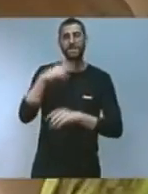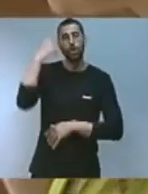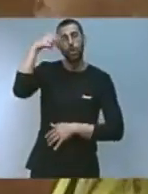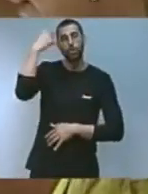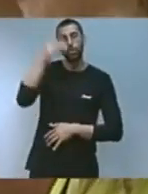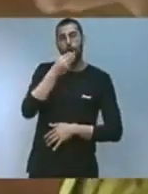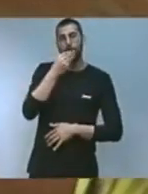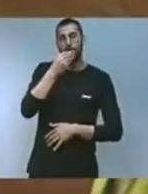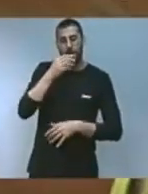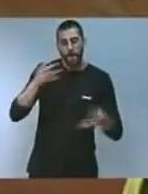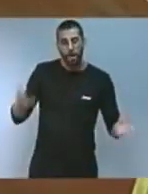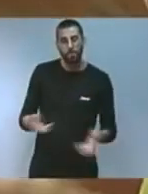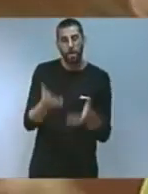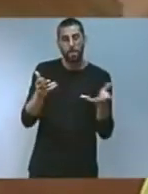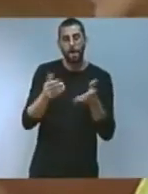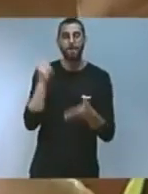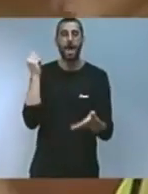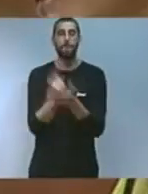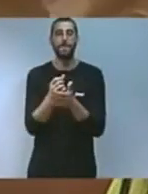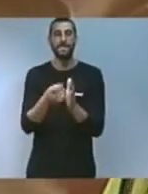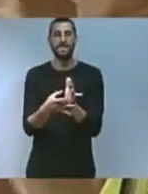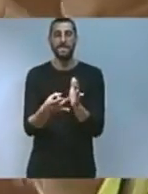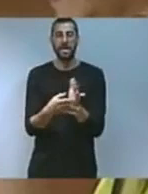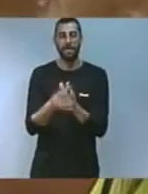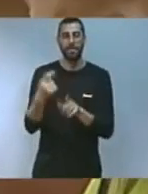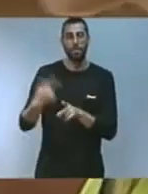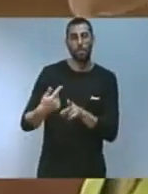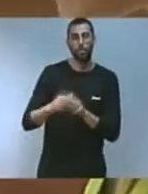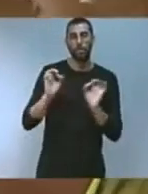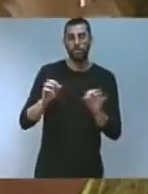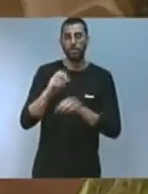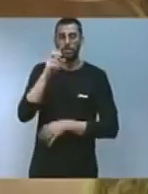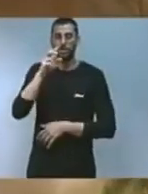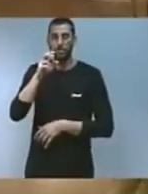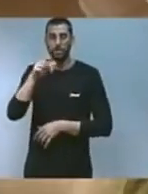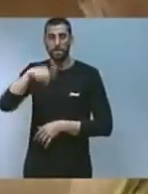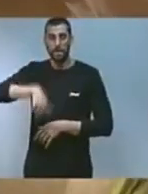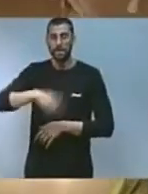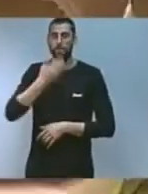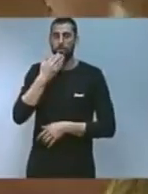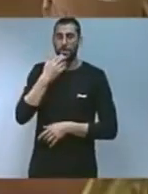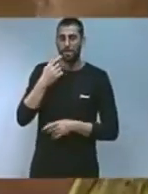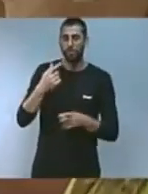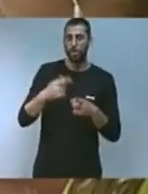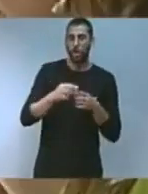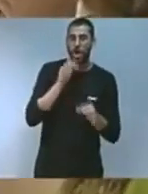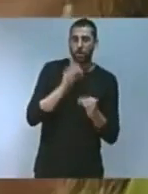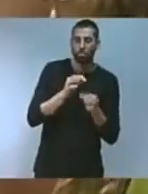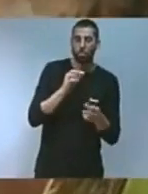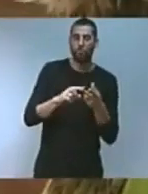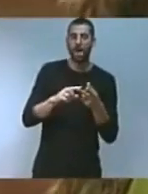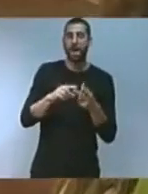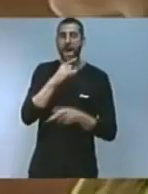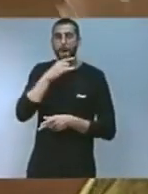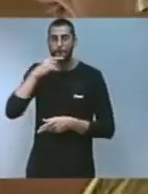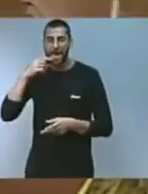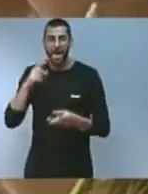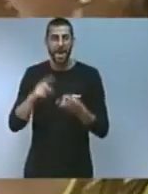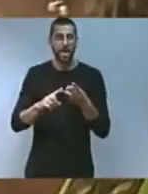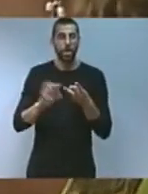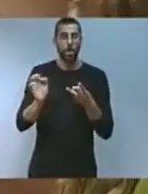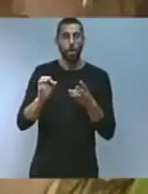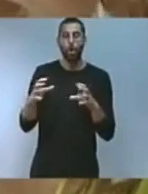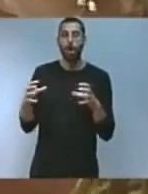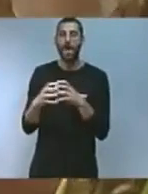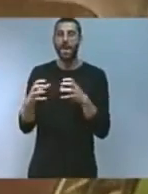coneixement de les marques de qualitat dels productes agroalimentaris valencians com la xufa la mel amb nous denominacions d'origen com la granada mollardells